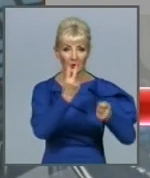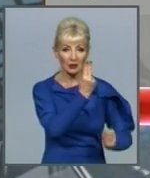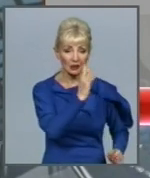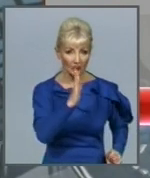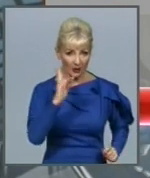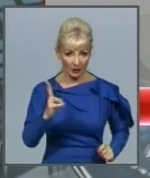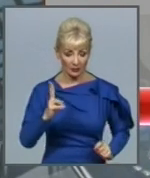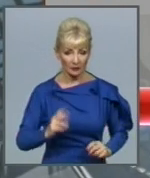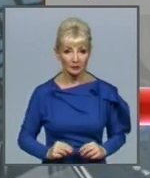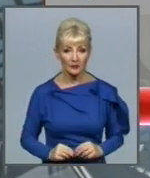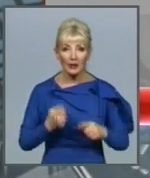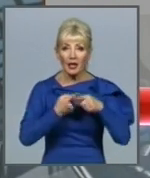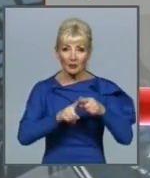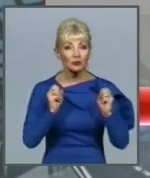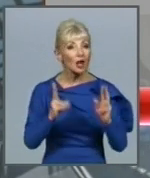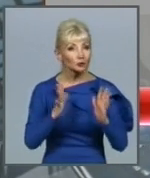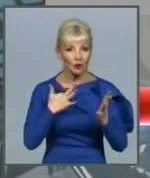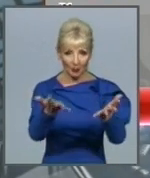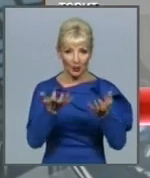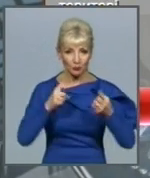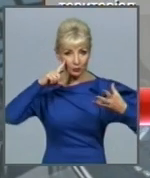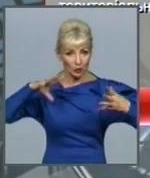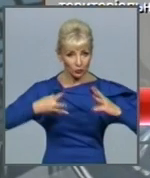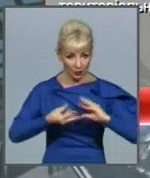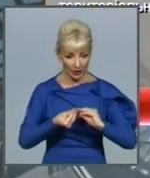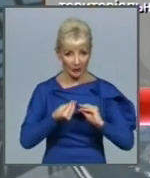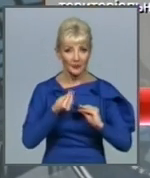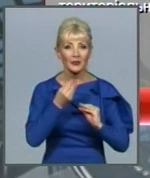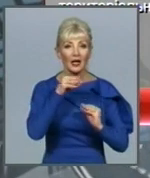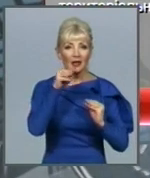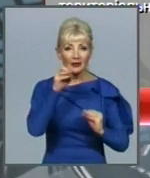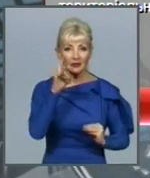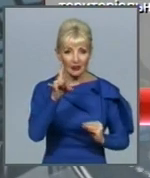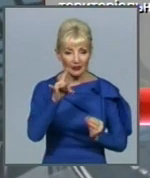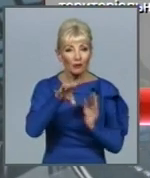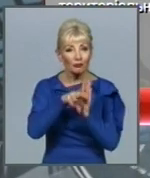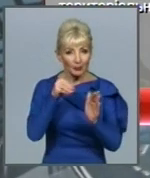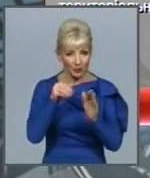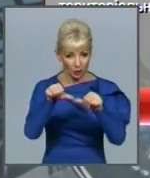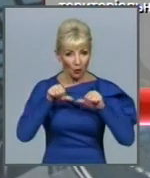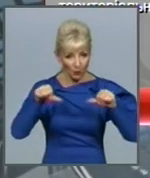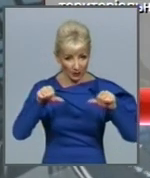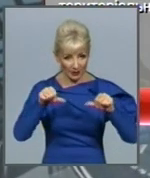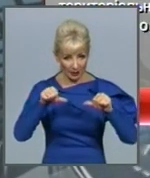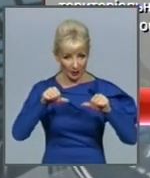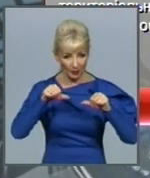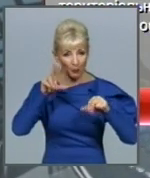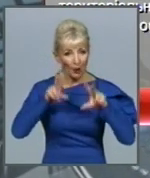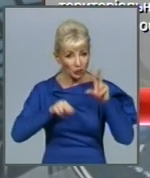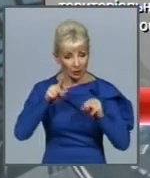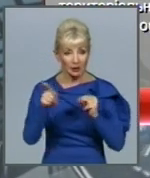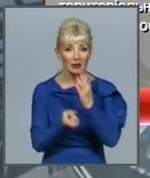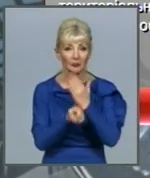Тому, як тільки ми отримаємо результати, встановлені територіальними виборчими комісіями, вони одразу з'являться на нашому офіційному